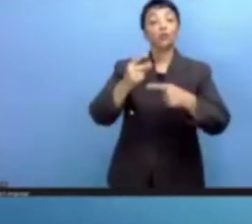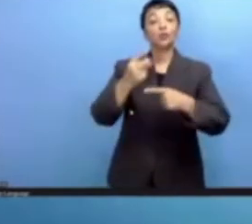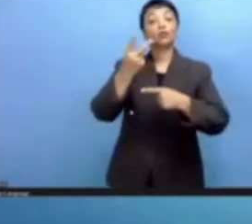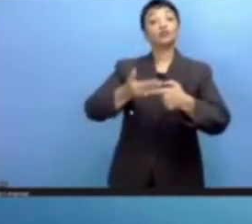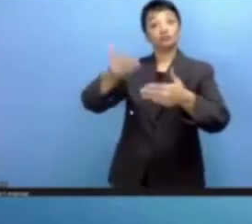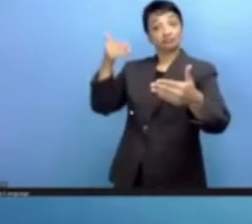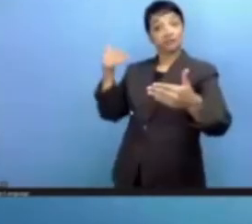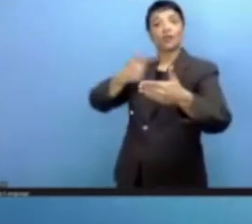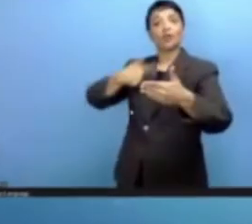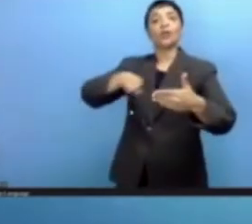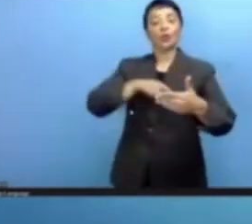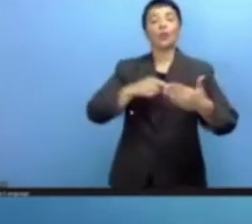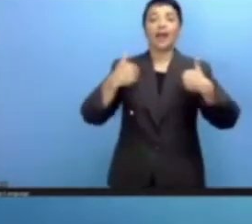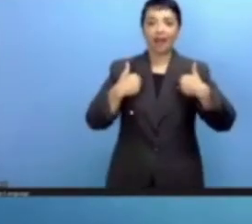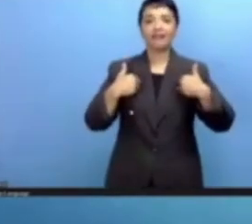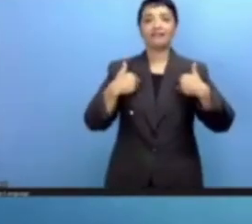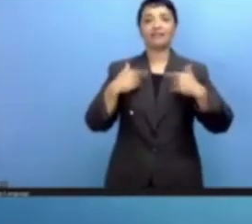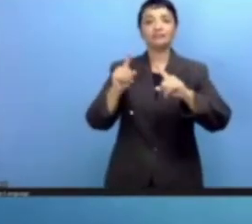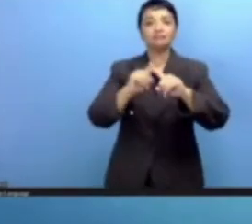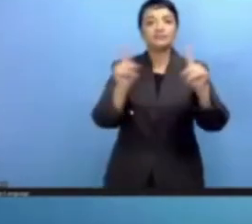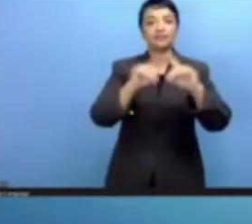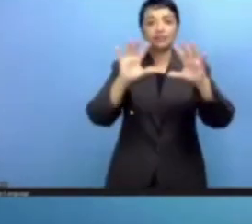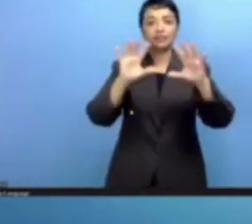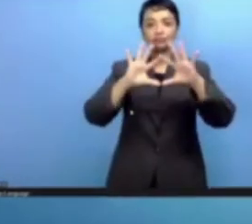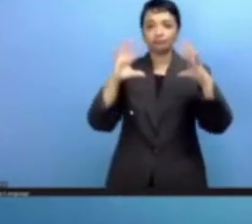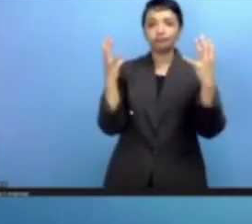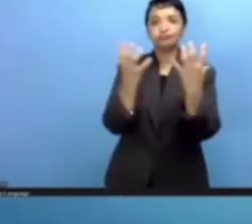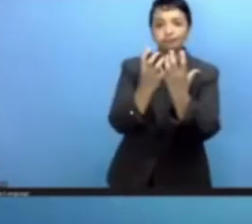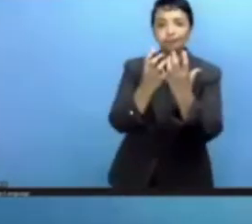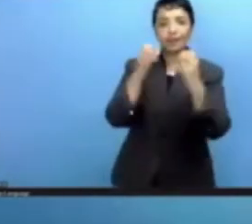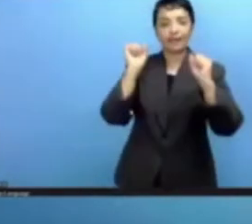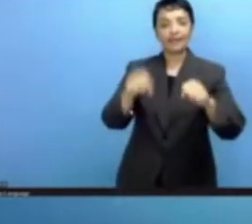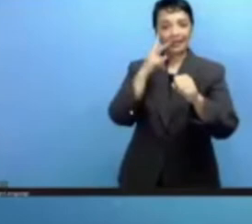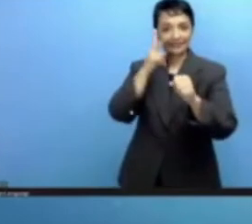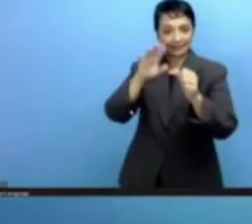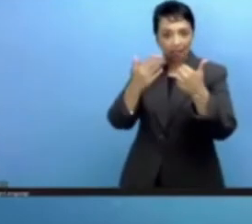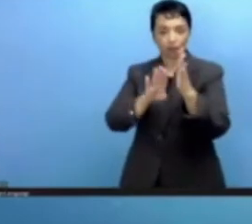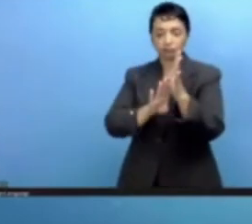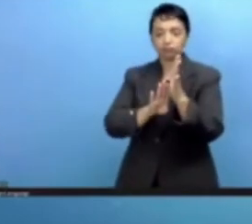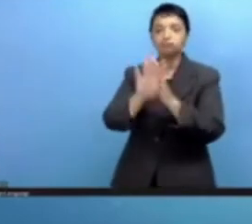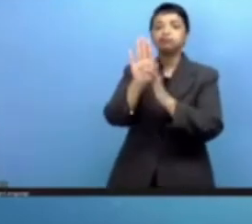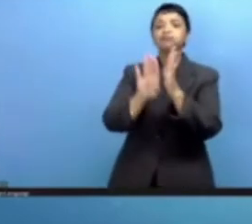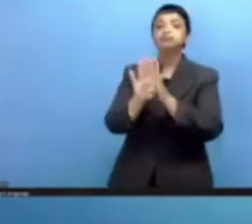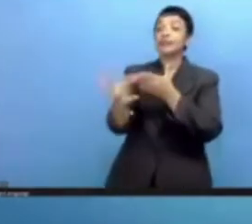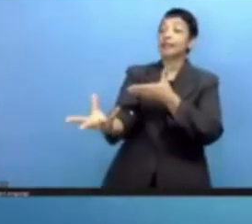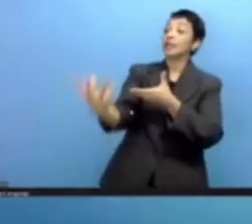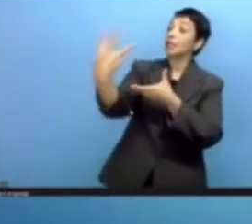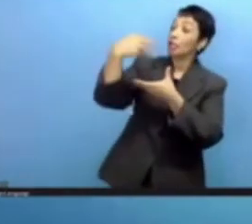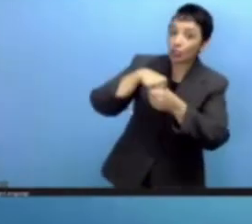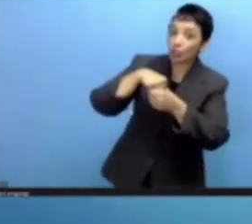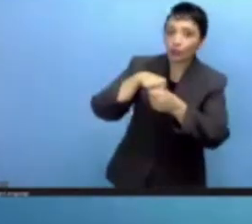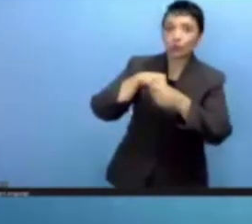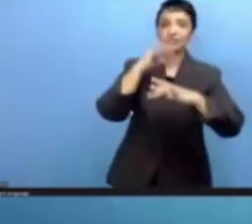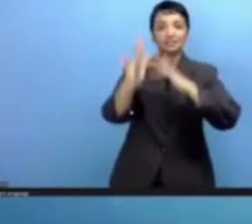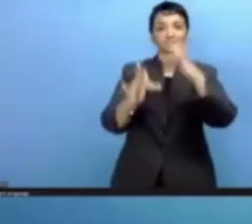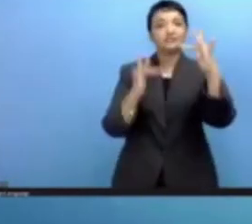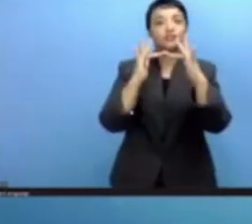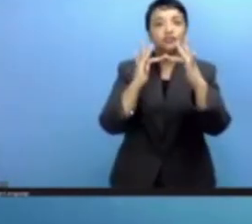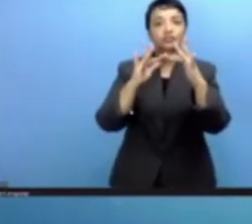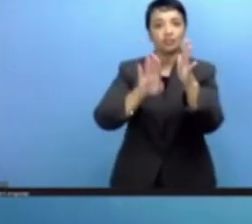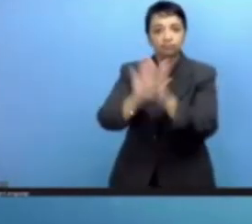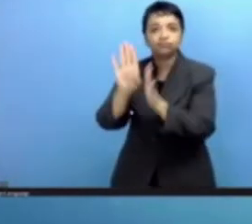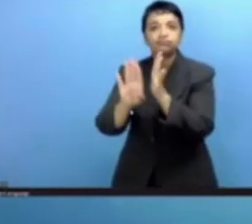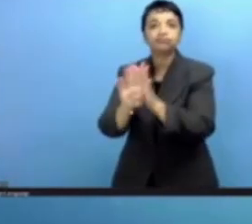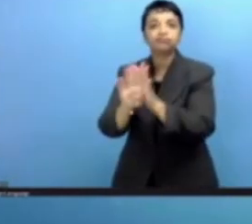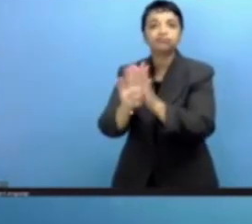عامين قمنا باعتماد استراتيجية لرؤية موحدة لتحقيق التقدم في أثيوبيا لأجل